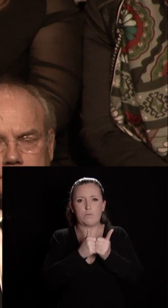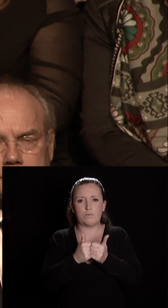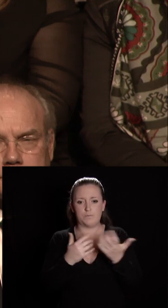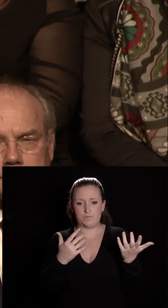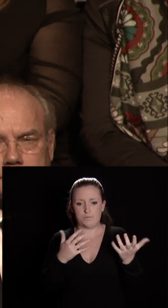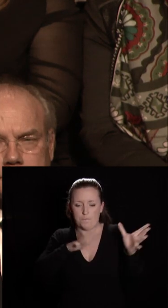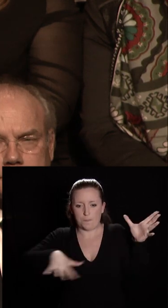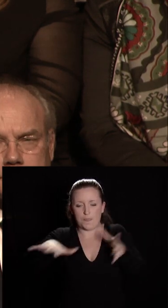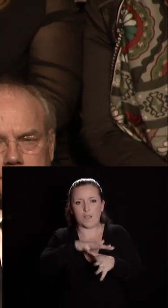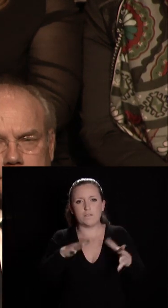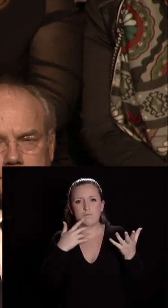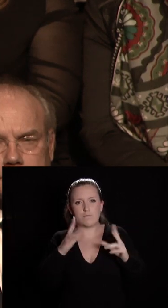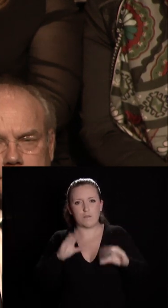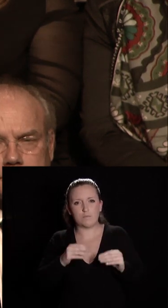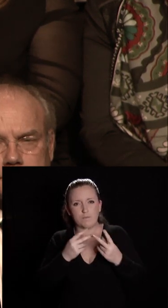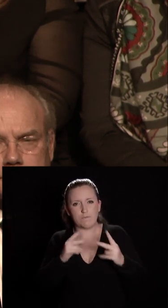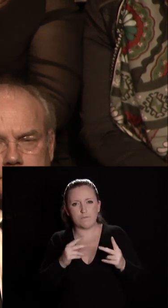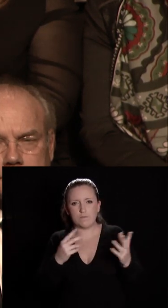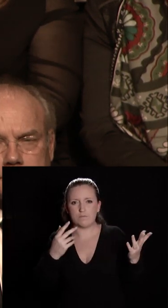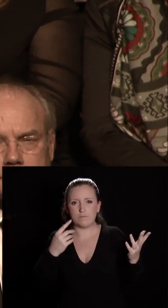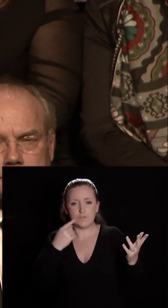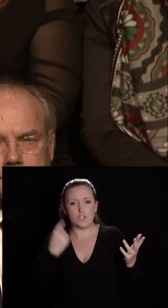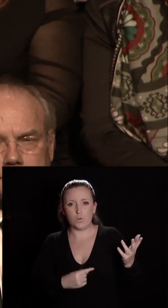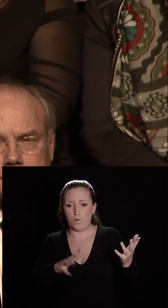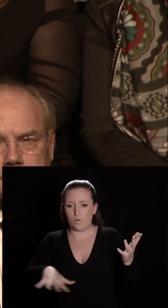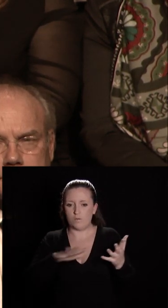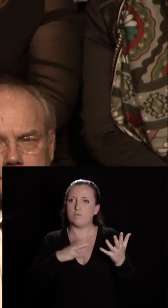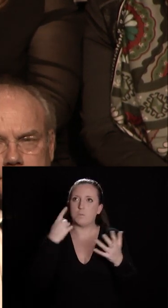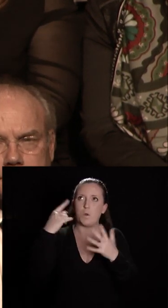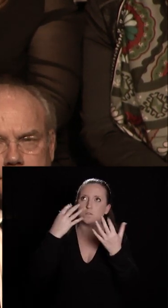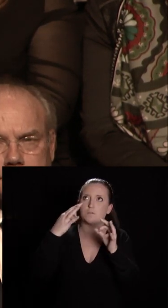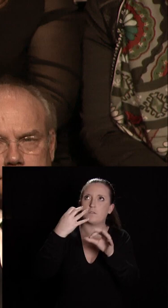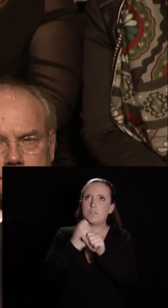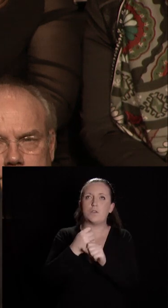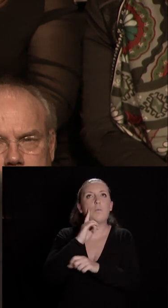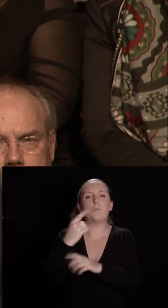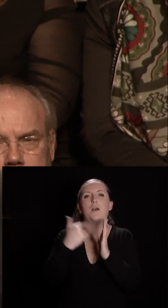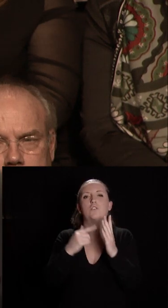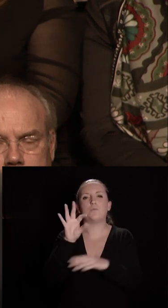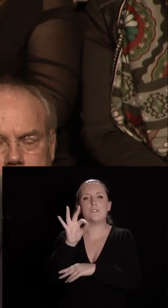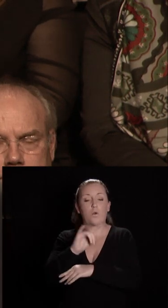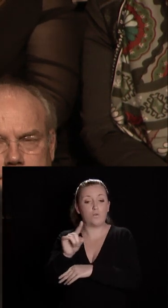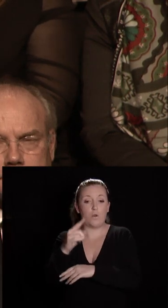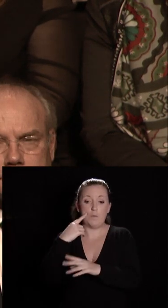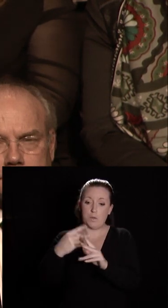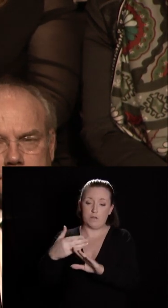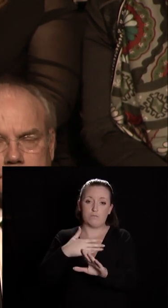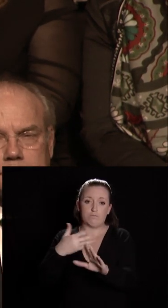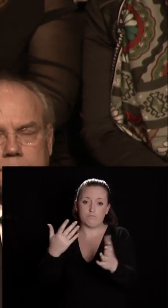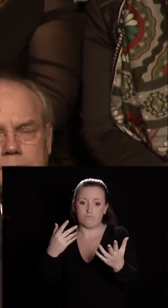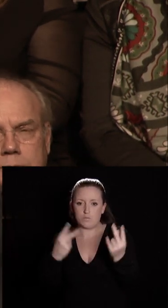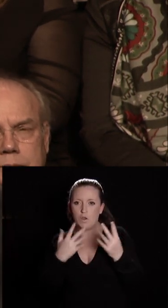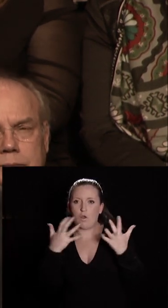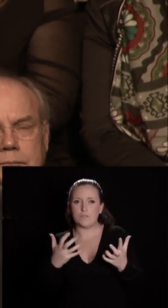'ambition de devenir d'ici 10 ans, pas forcément en 2050, comme on le disait tout à l'heure, mais démonstrateur d'un